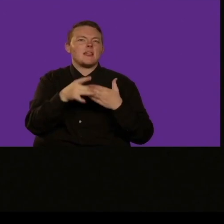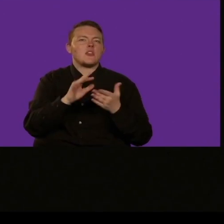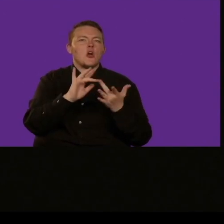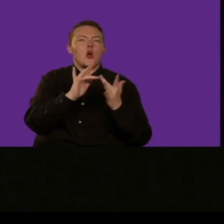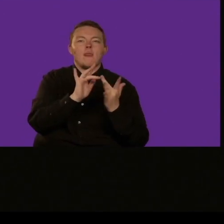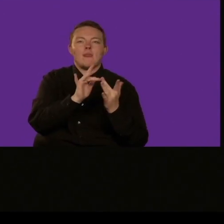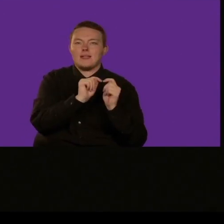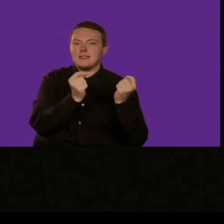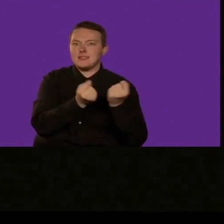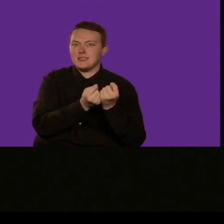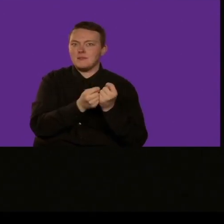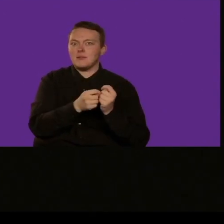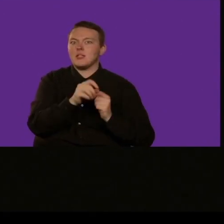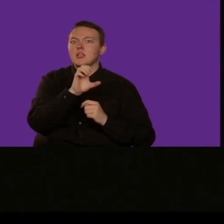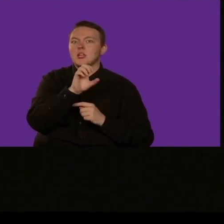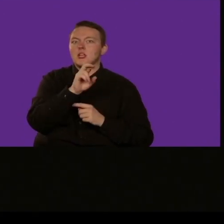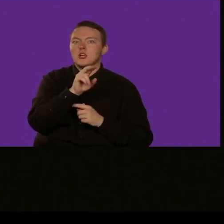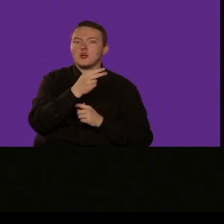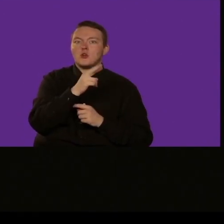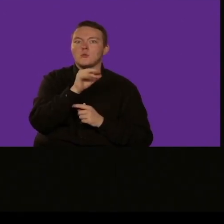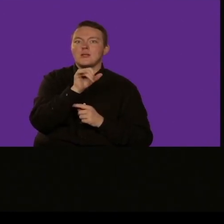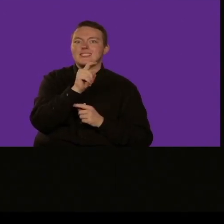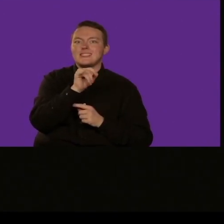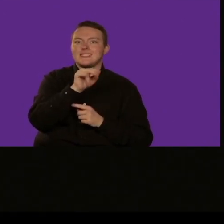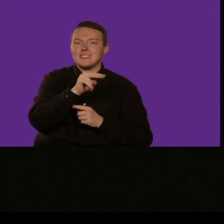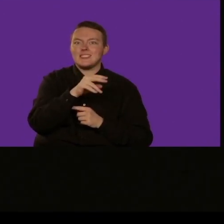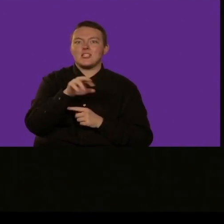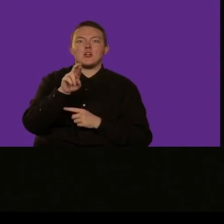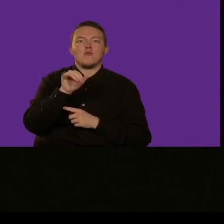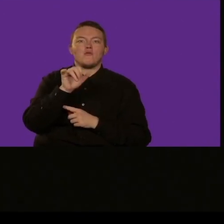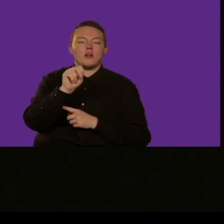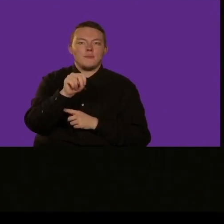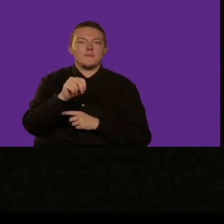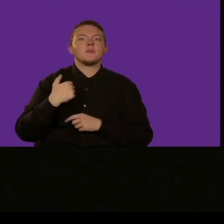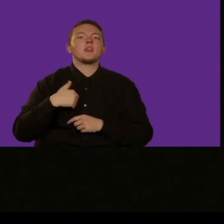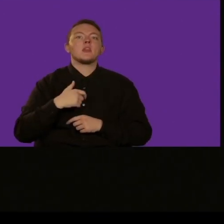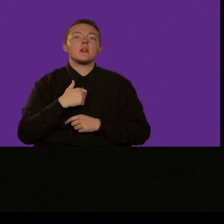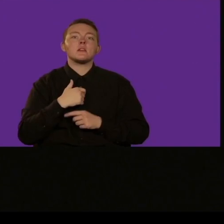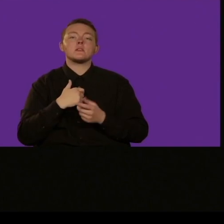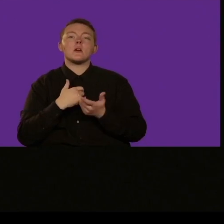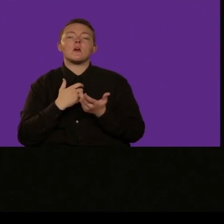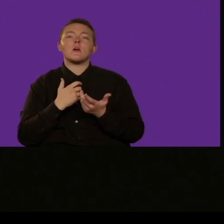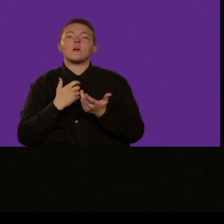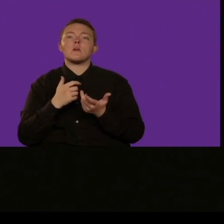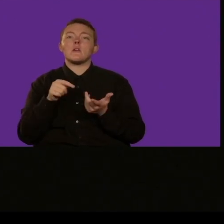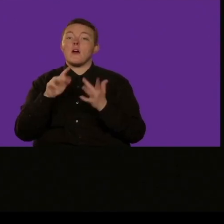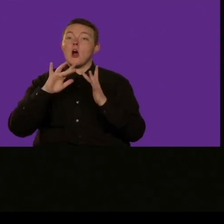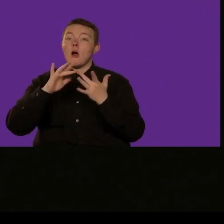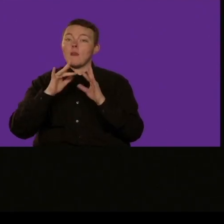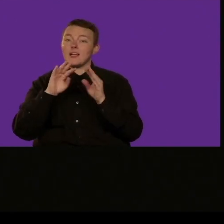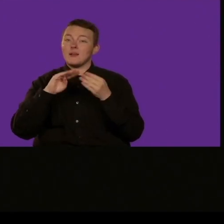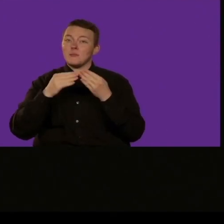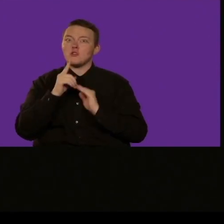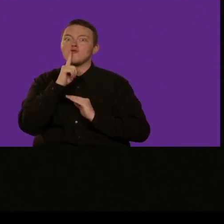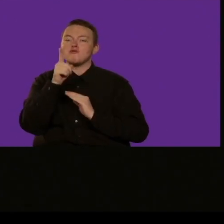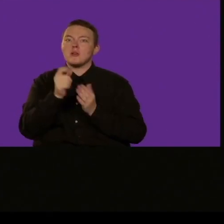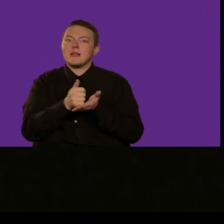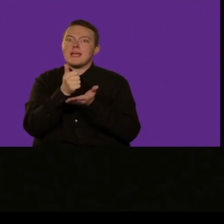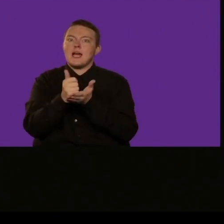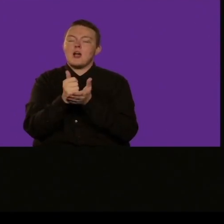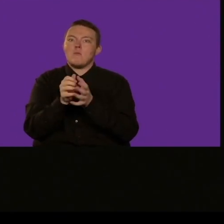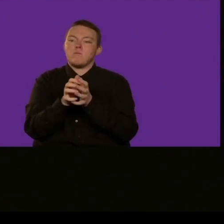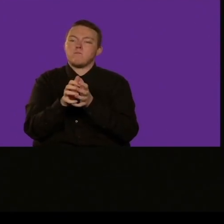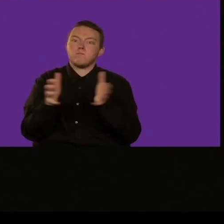esplorare le espansioni e anche le volontà del gioco sono molto